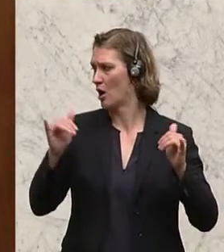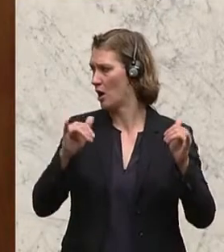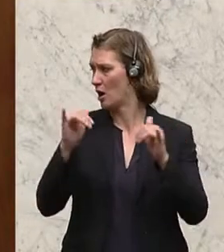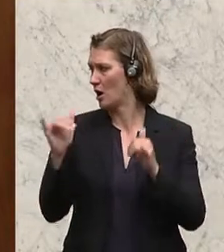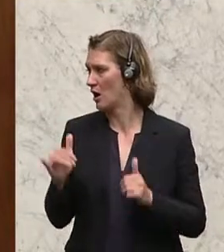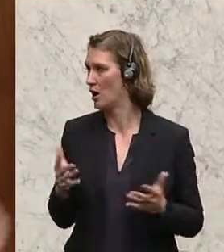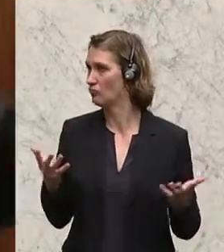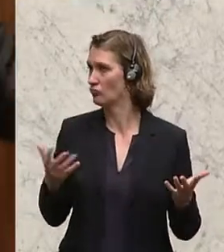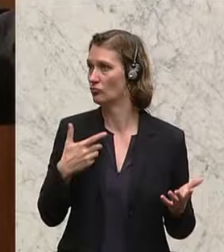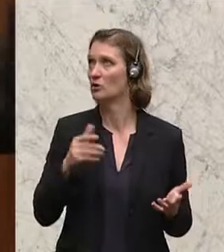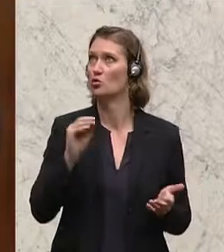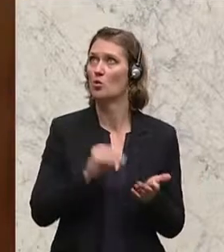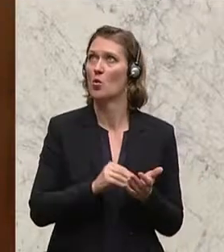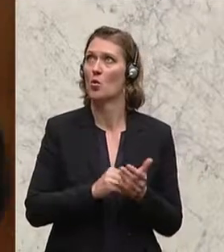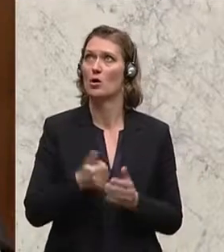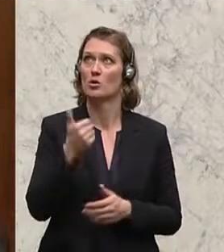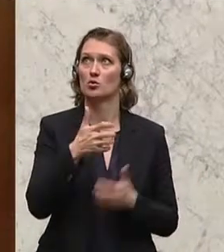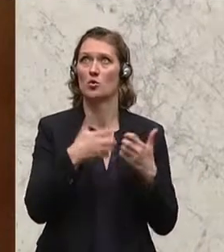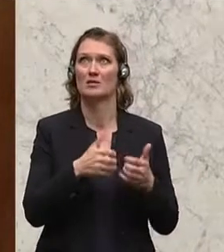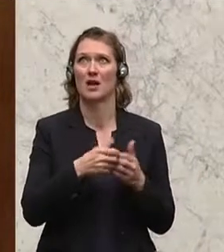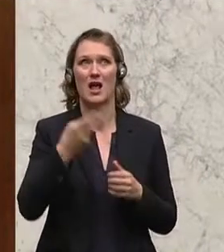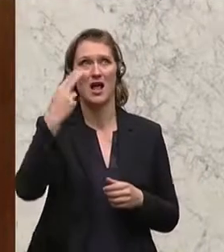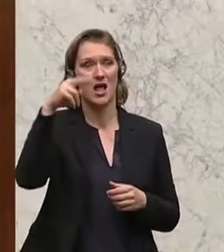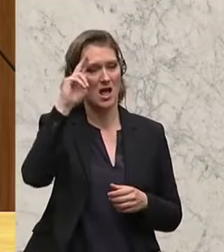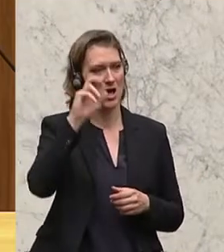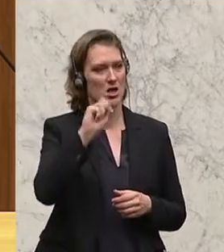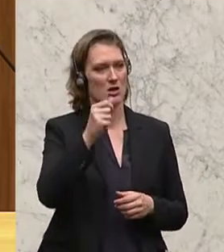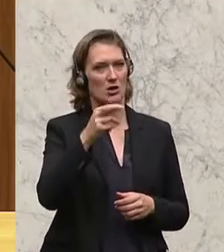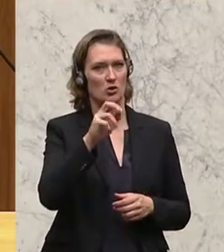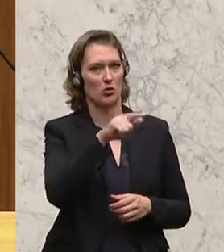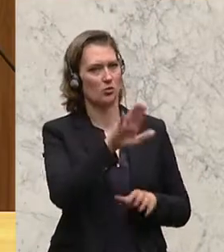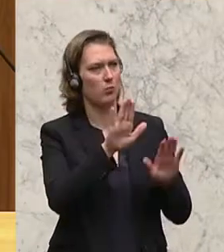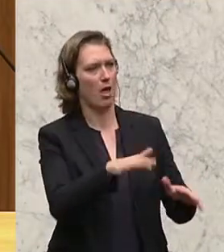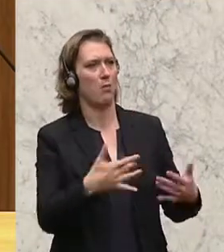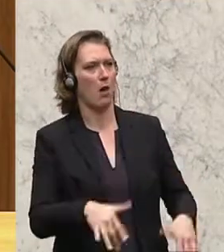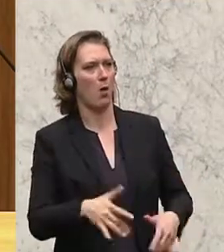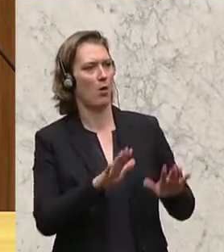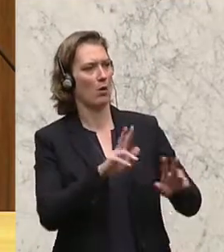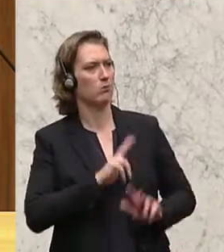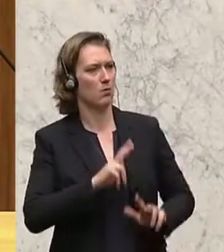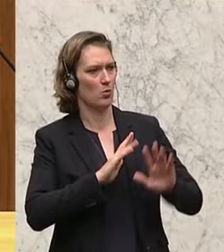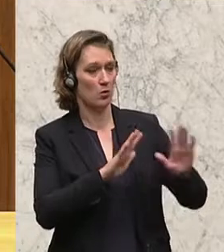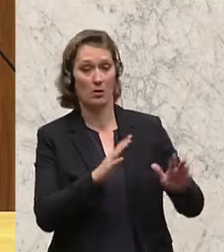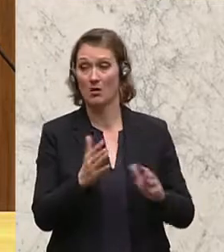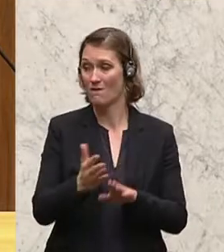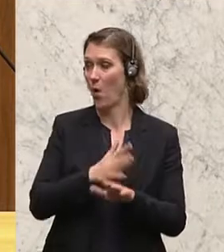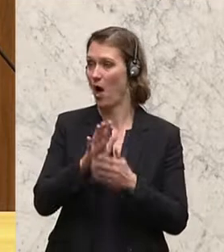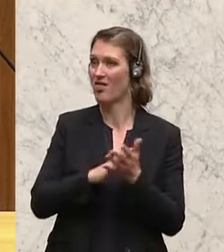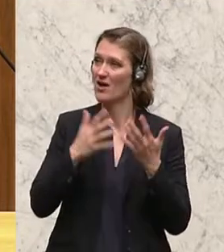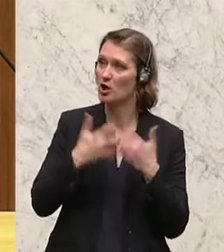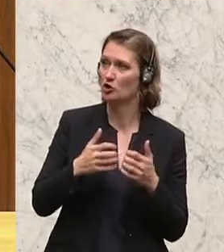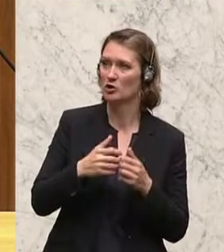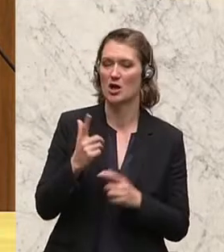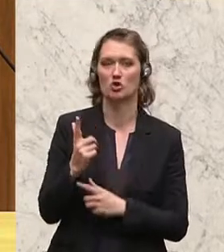Ich sage Ihnen dann eh gleich was dazu, Herr Strolz. Kommen Sie wieder runter und bleiben Sie locker. Aber ich wollte Ihnen nur zu der Eingangsgeschichte mit den